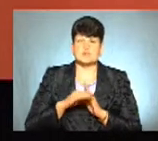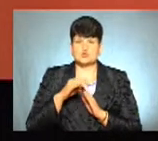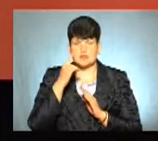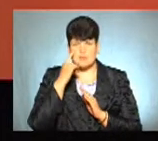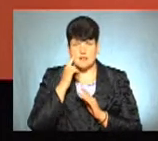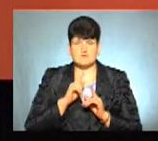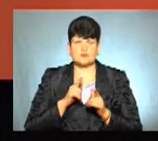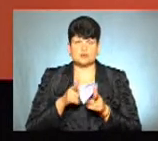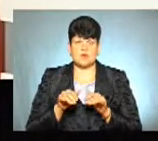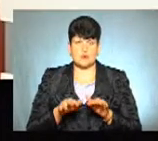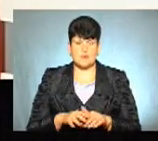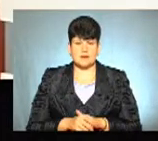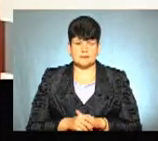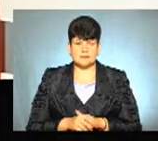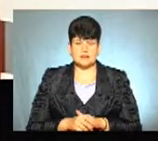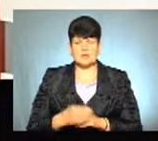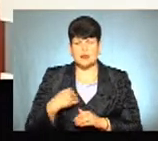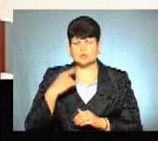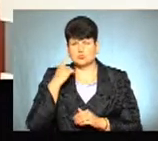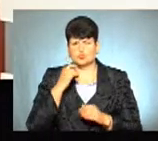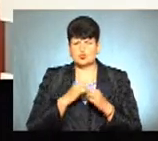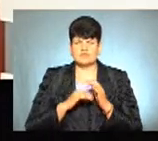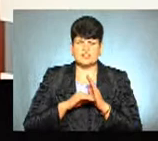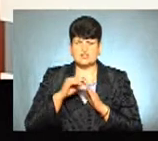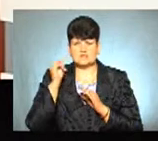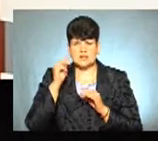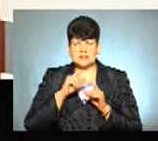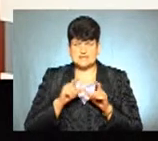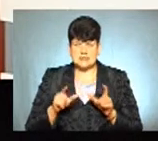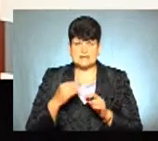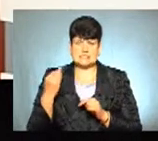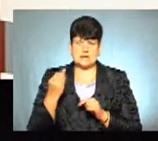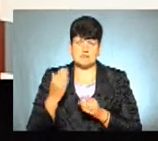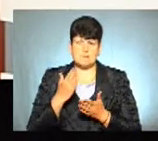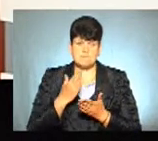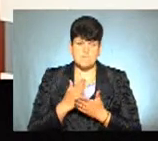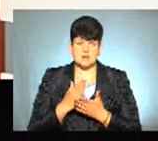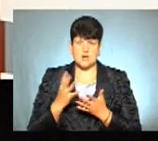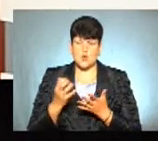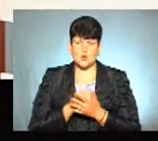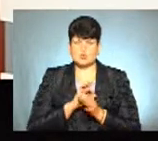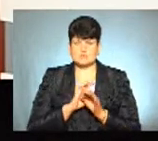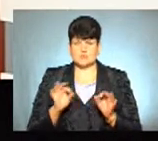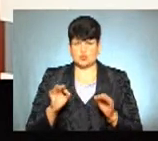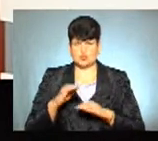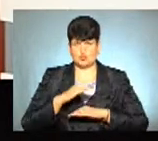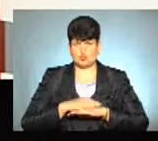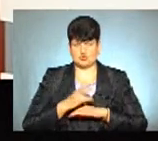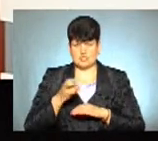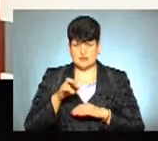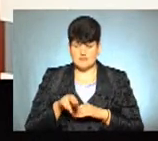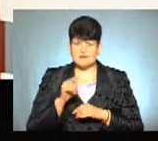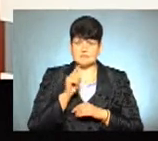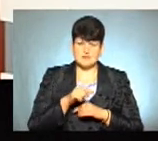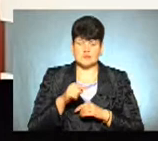кампанії? Я думаю, кожен вищий навчальний заклад зацікавлений мати успішного учня, адже з тих чи